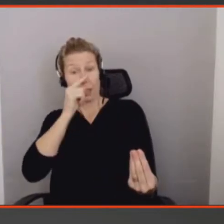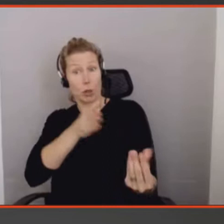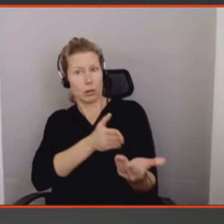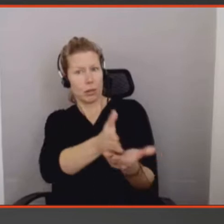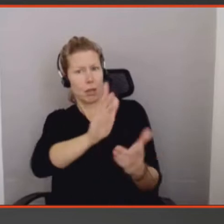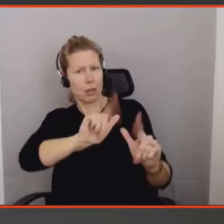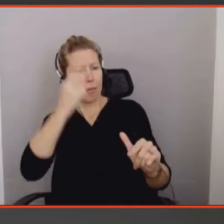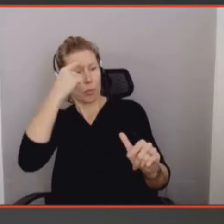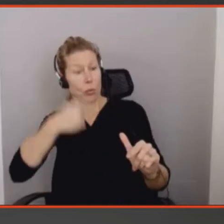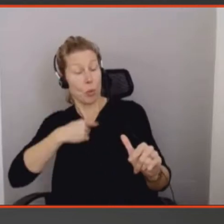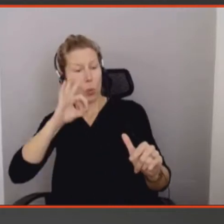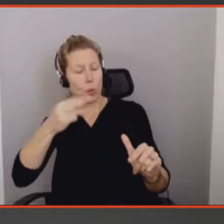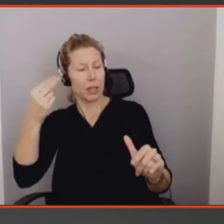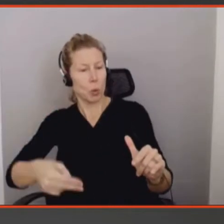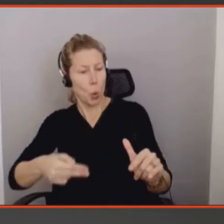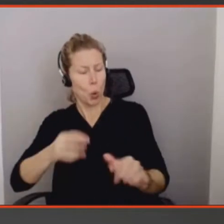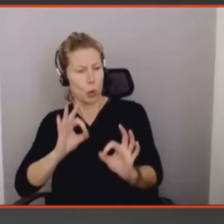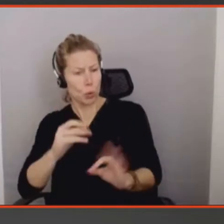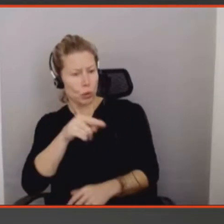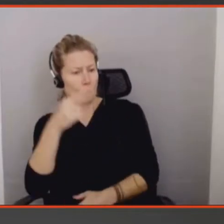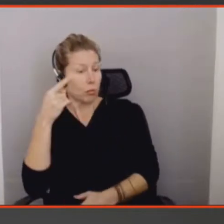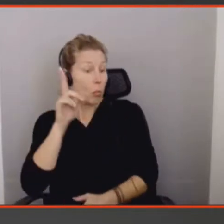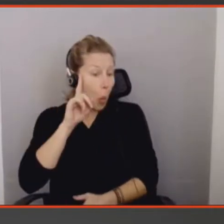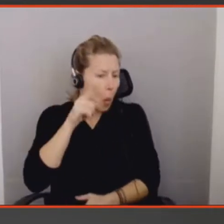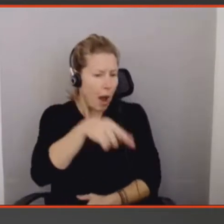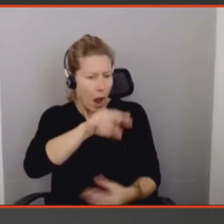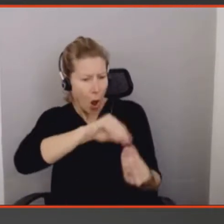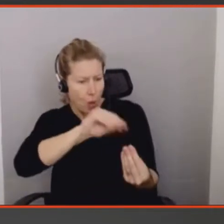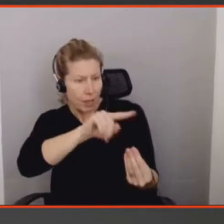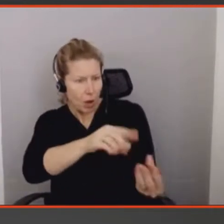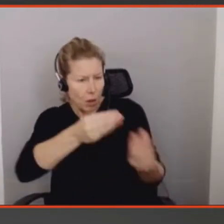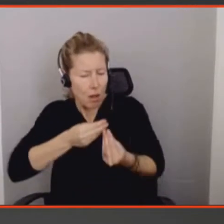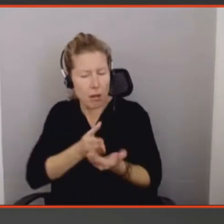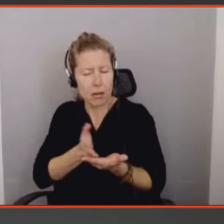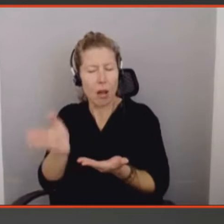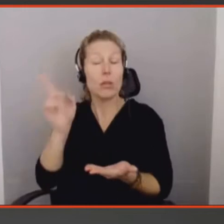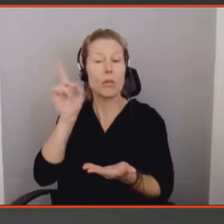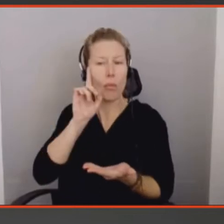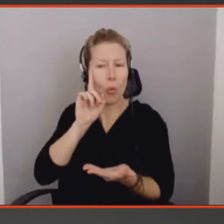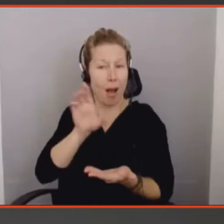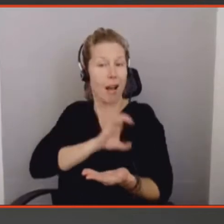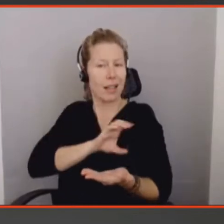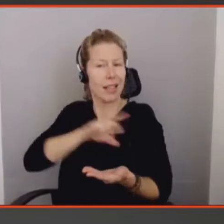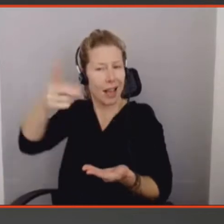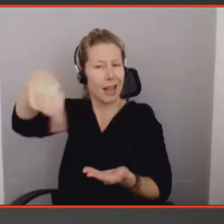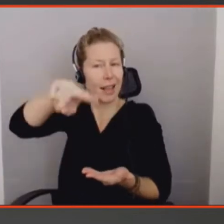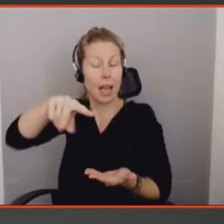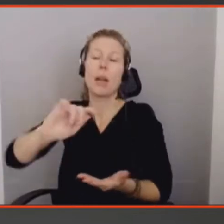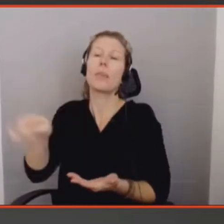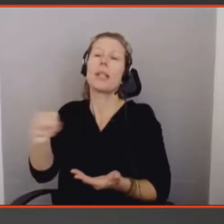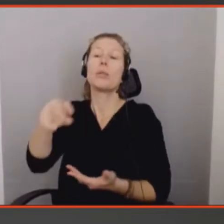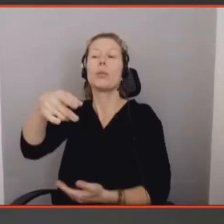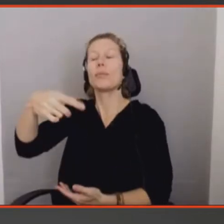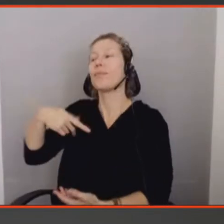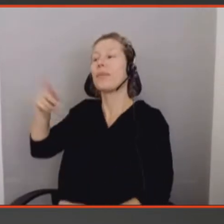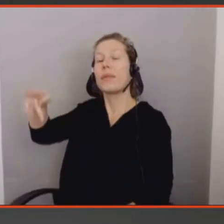qui fait que cet objet est meaningful ? Alors, savez, je pense, Philippe l'a dit, que je suis chercheuse. Donc, évidemment, on va aller voir un petit peu ce qui se